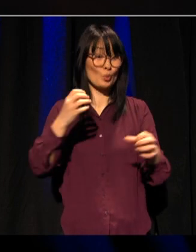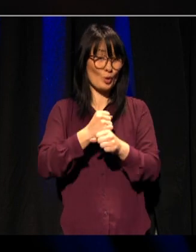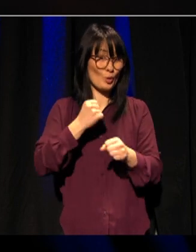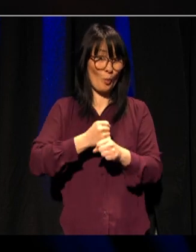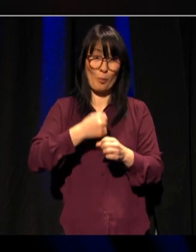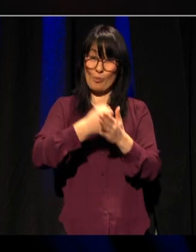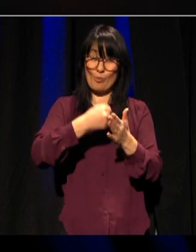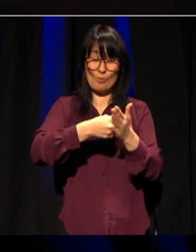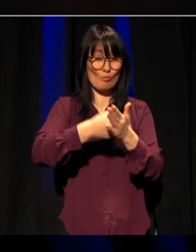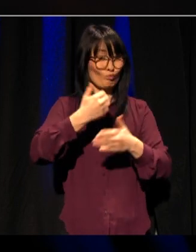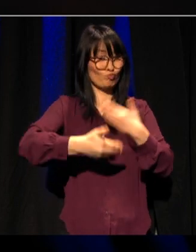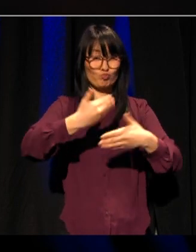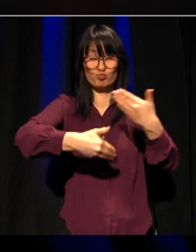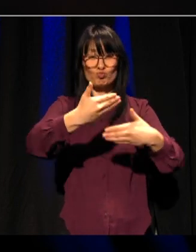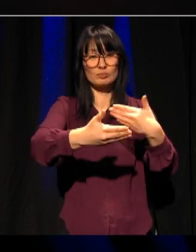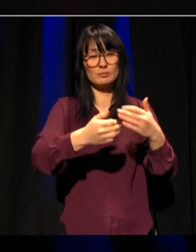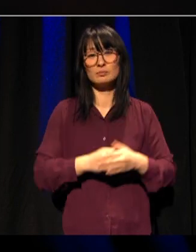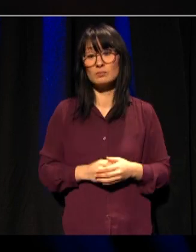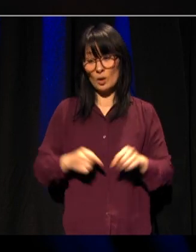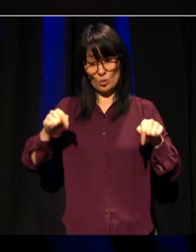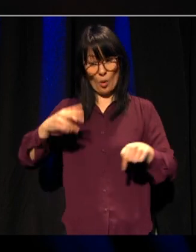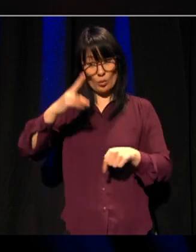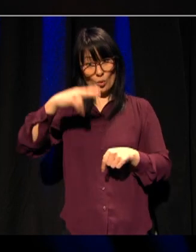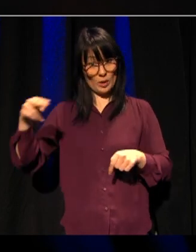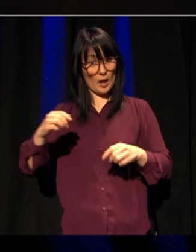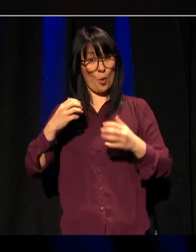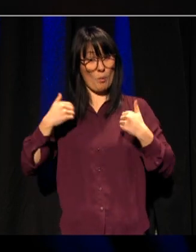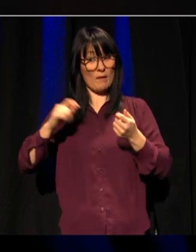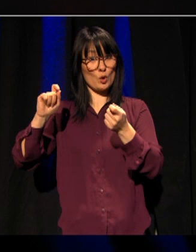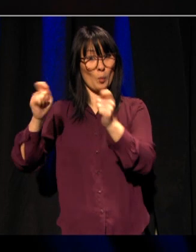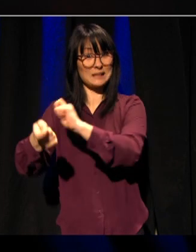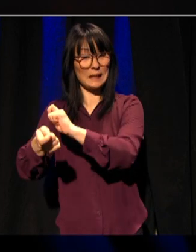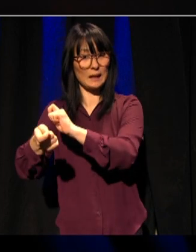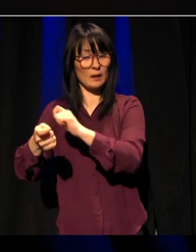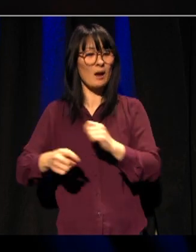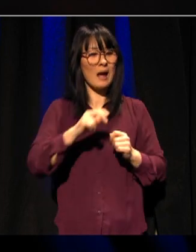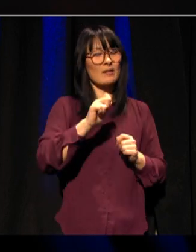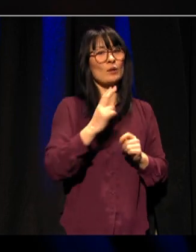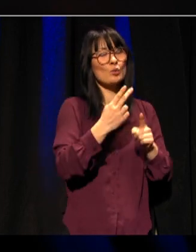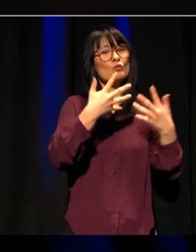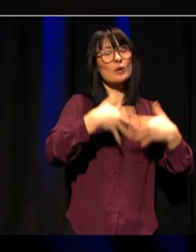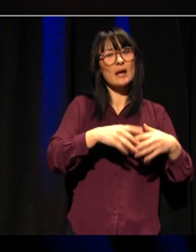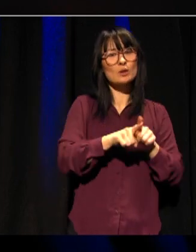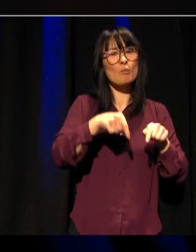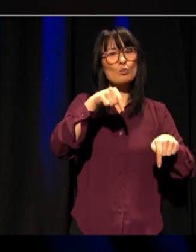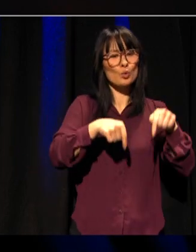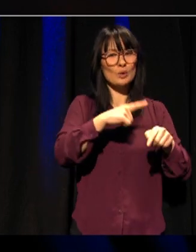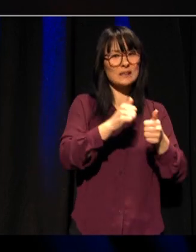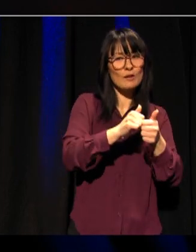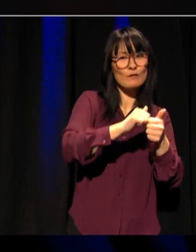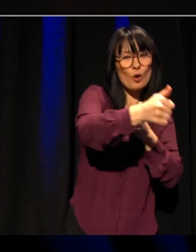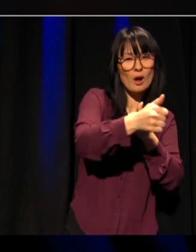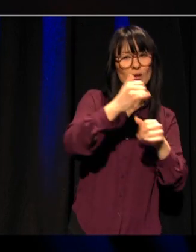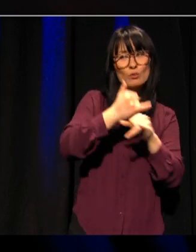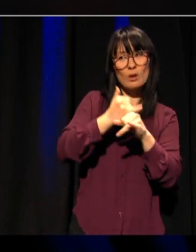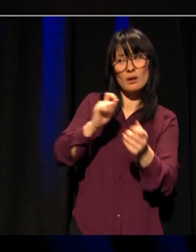er i en omstilling. MTNU skal være en motor i en bærekraftig omstilling av